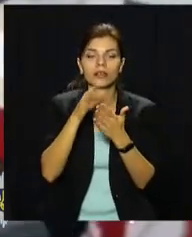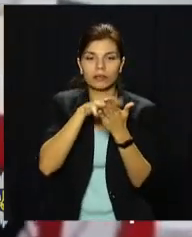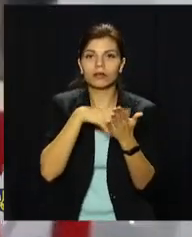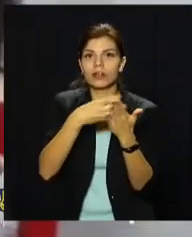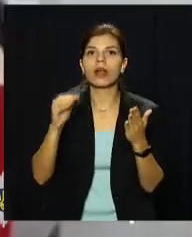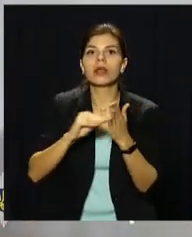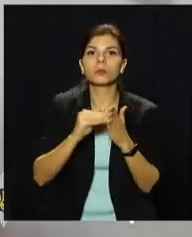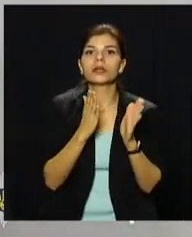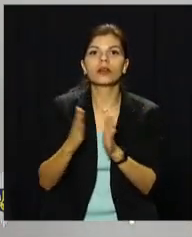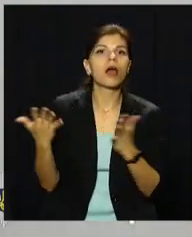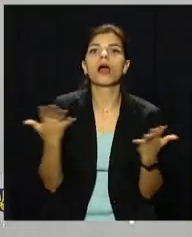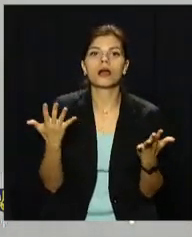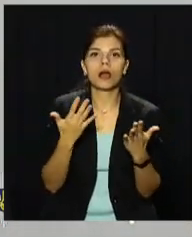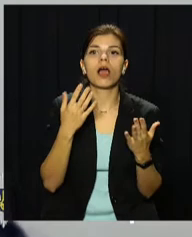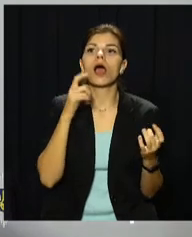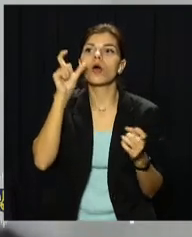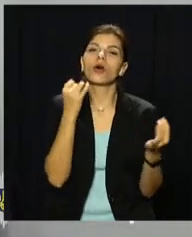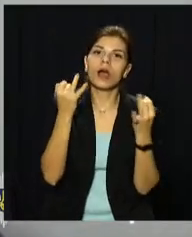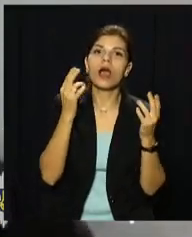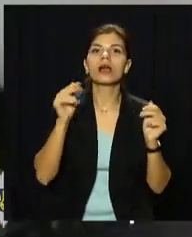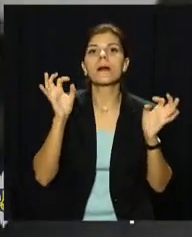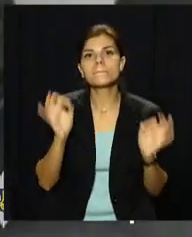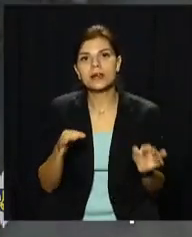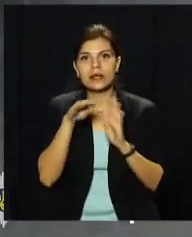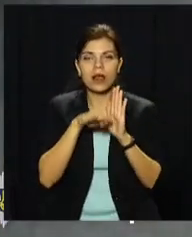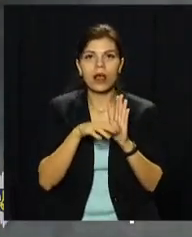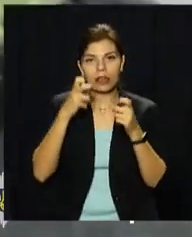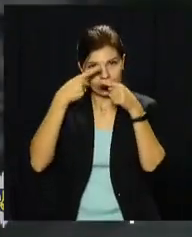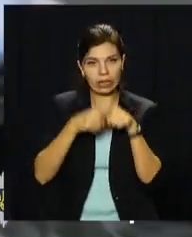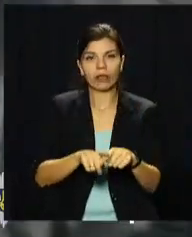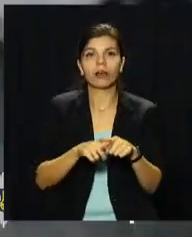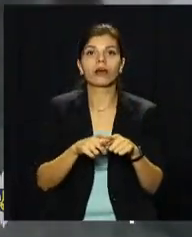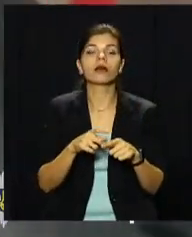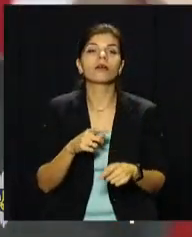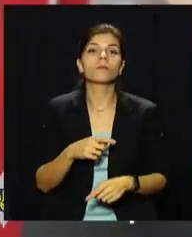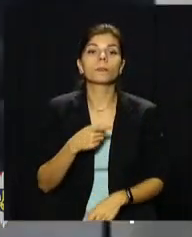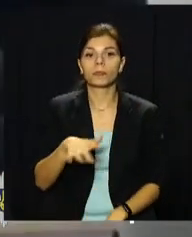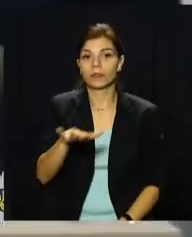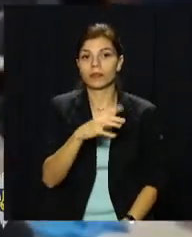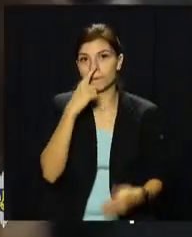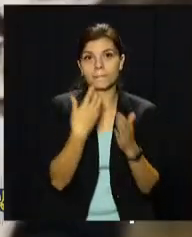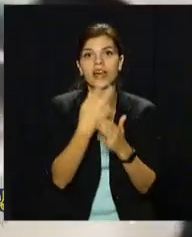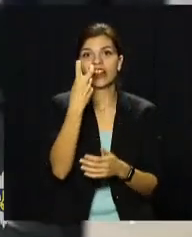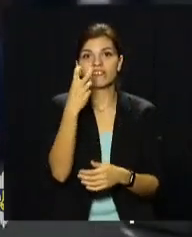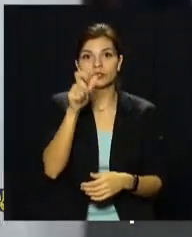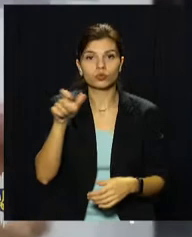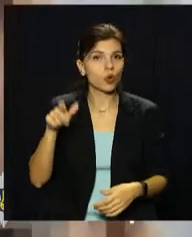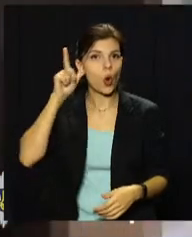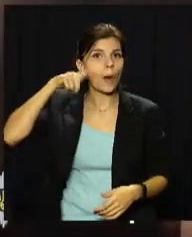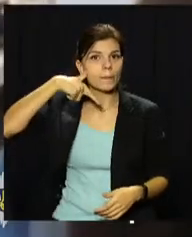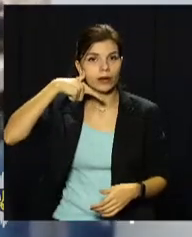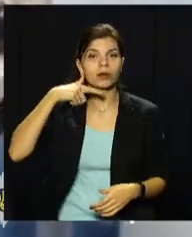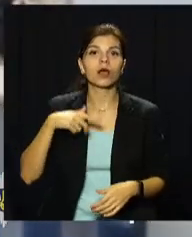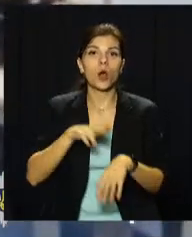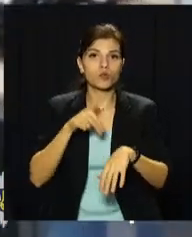алгоритмом дій при спілкуванні з потенційними потерпілими. Крім цього, в приміщенні перебувало понад 200 операторів колцентрів.